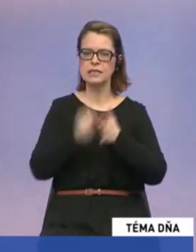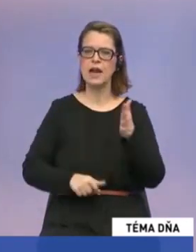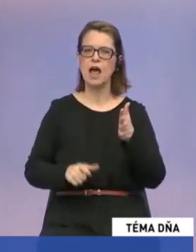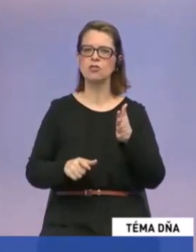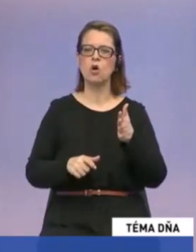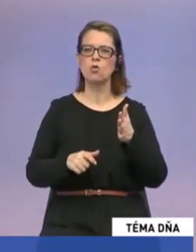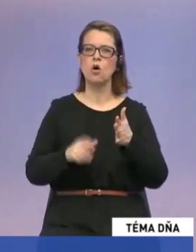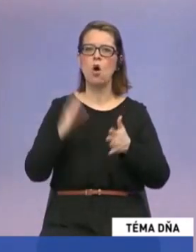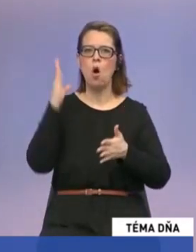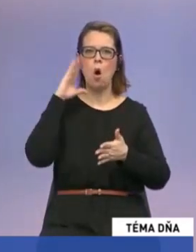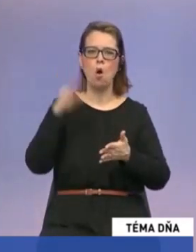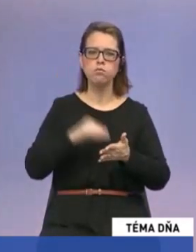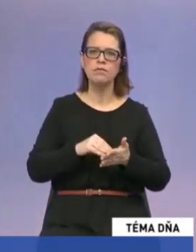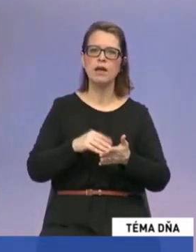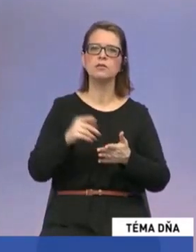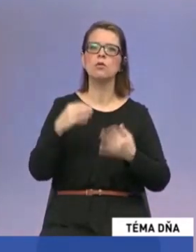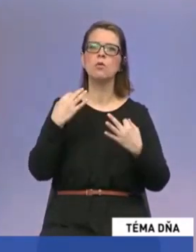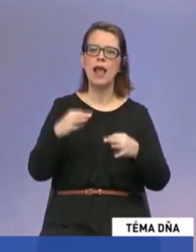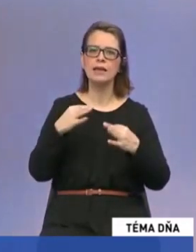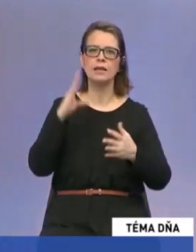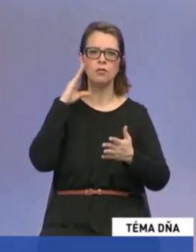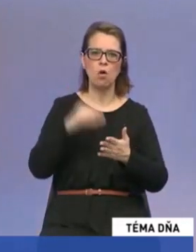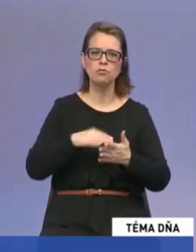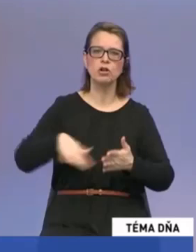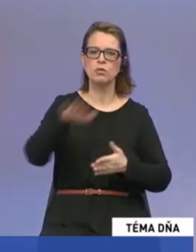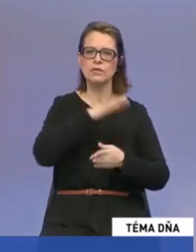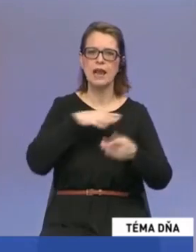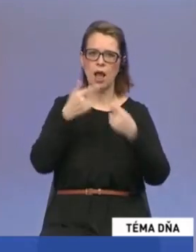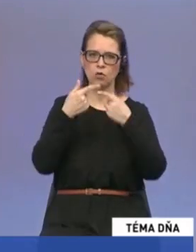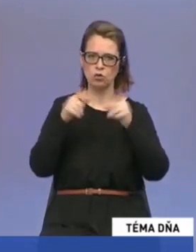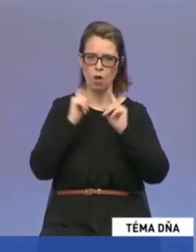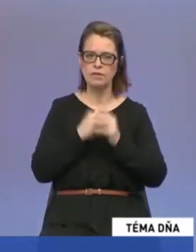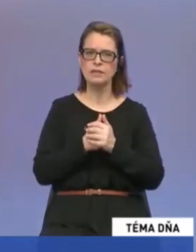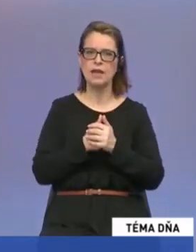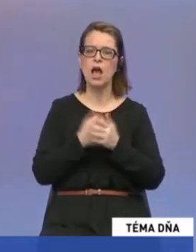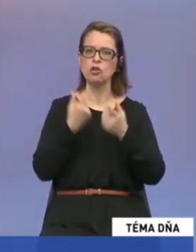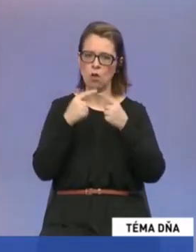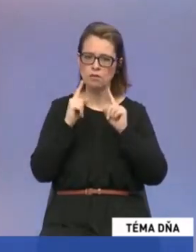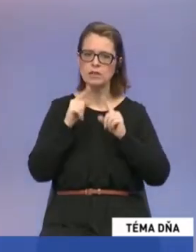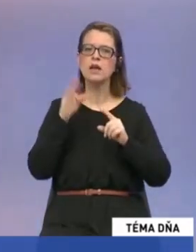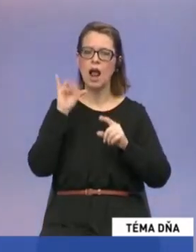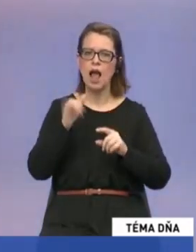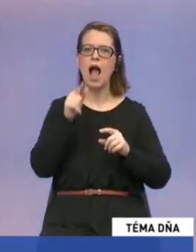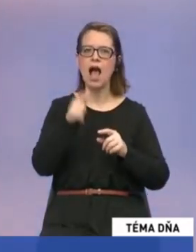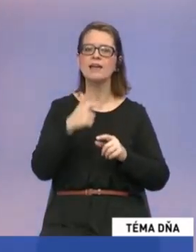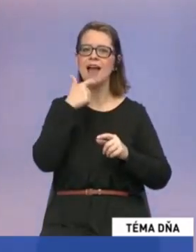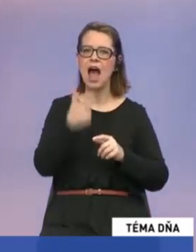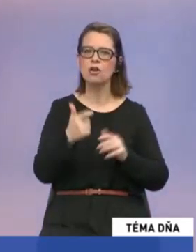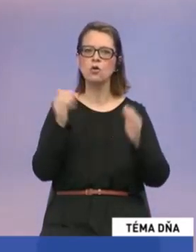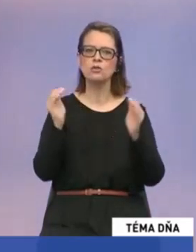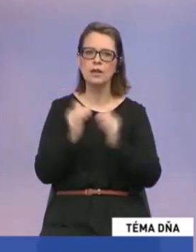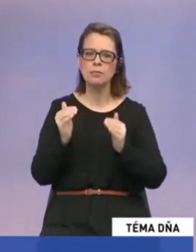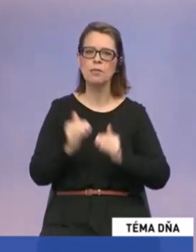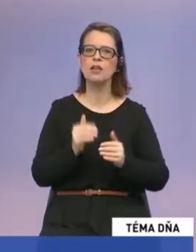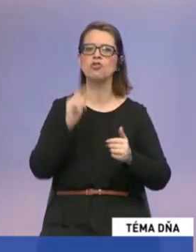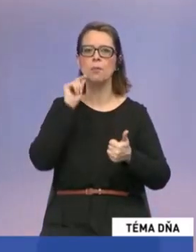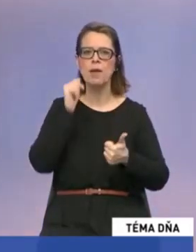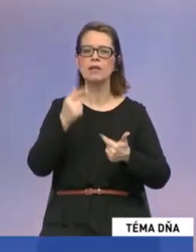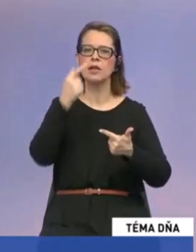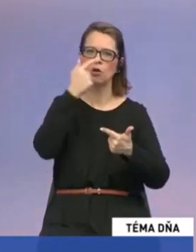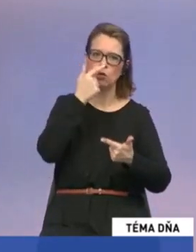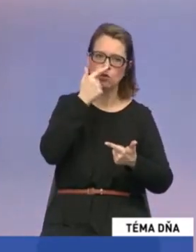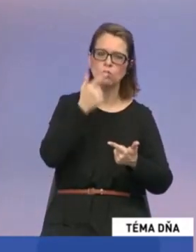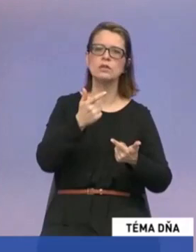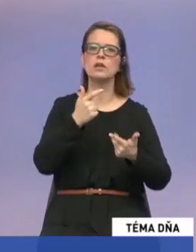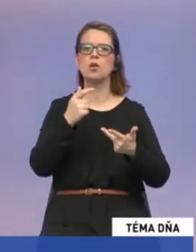občanov, legitímnych občanov celého Slovenska. To znamená, že Slovenska ale vrátania aj národnostných menšin, čiže Maďarov, Rusinou, Rómov,